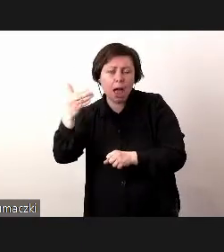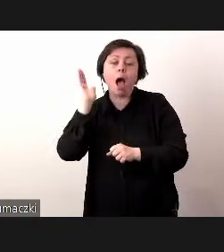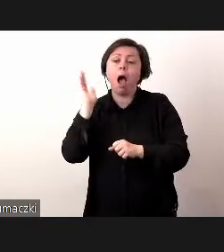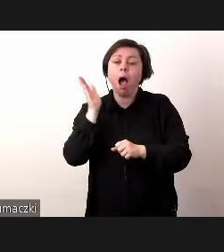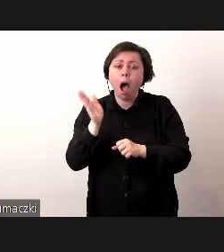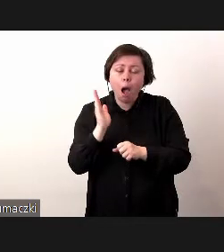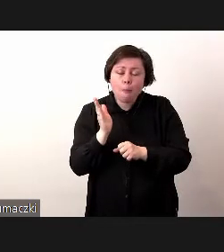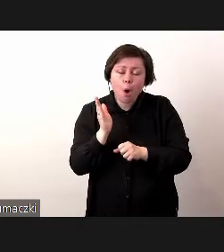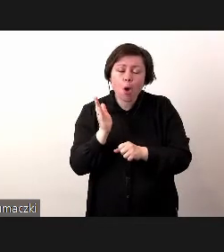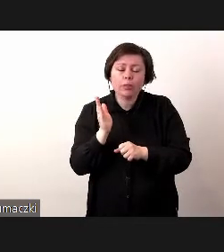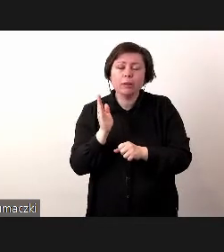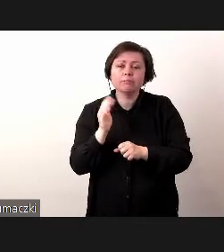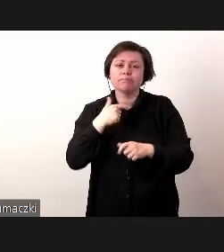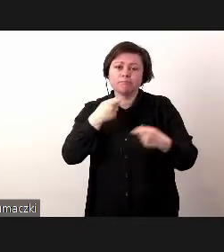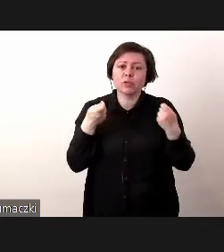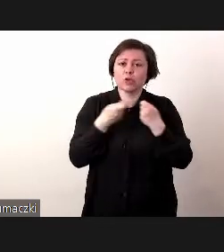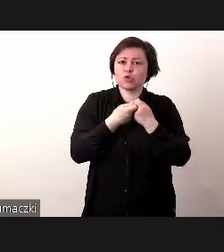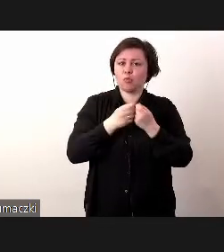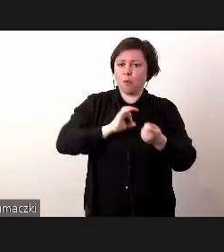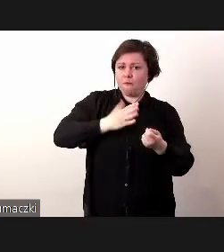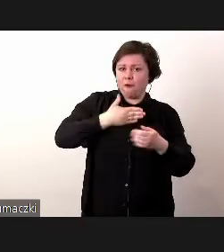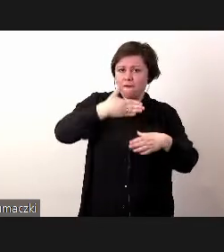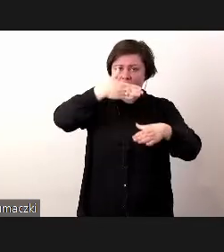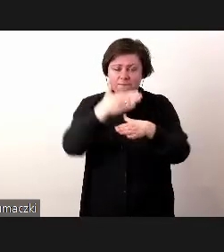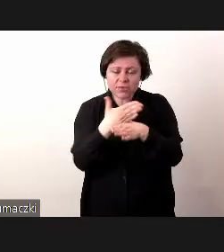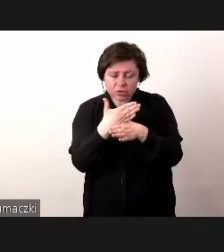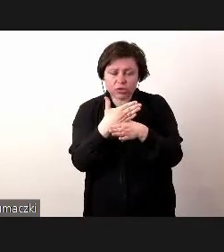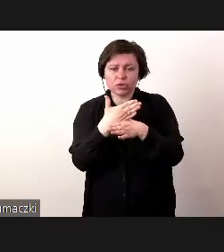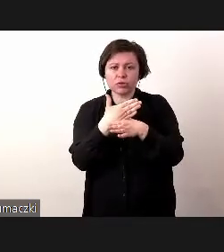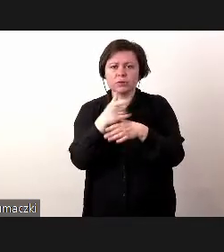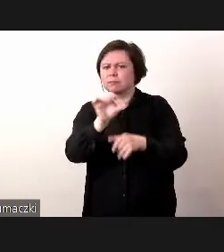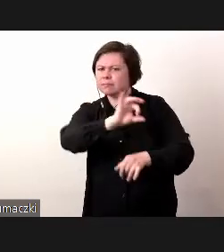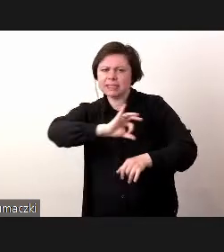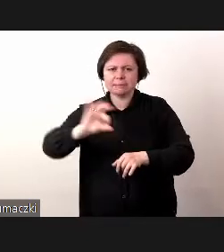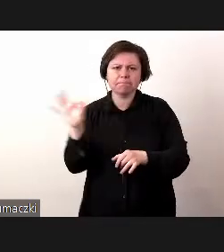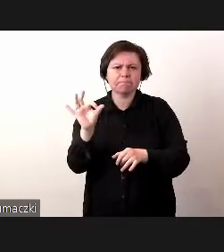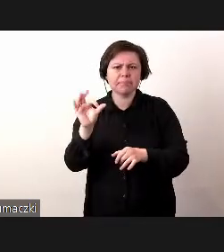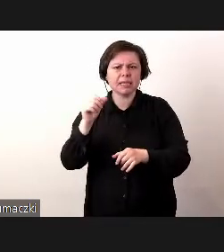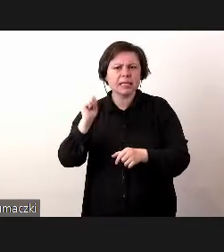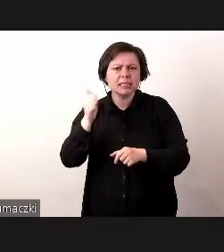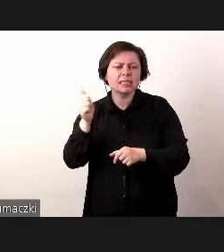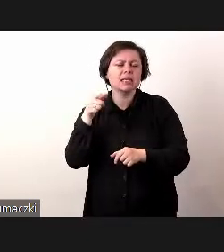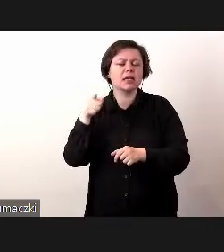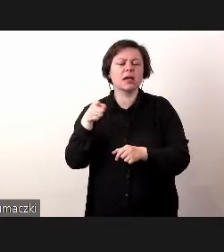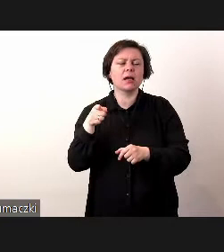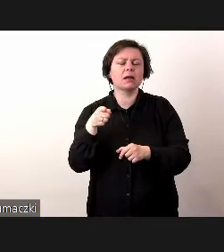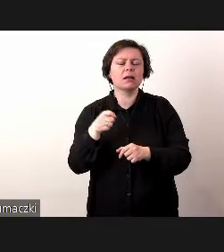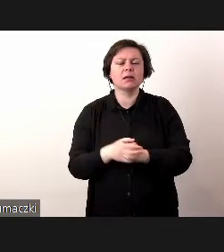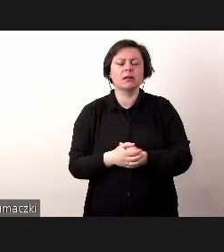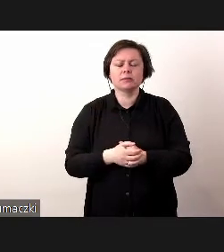a następnie potem jako współwłaściciel firmy, która specjalizuje się właśnie w